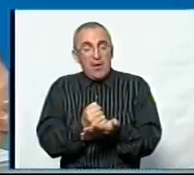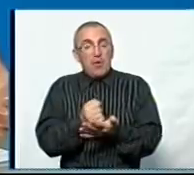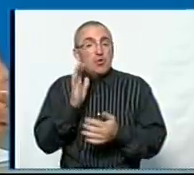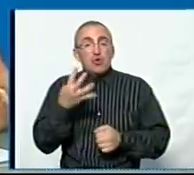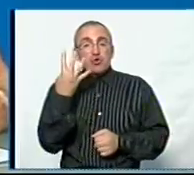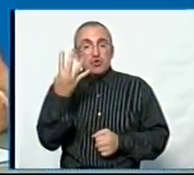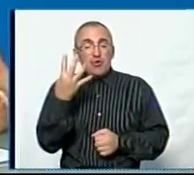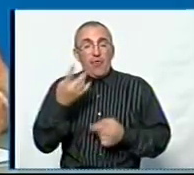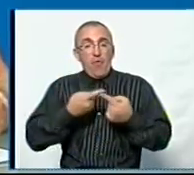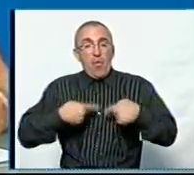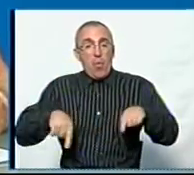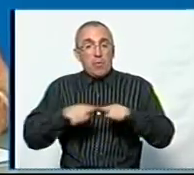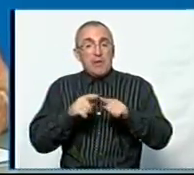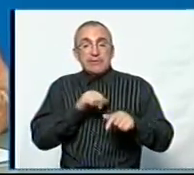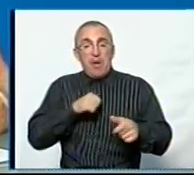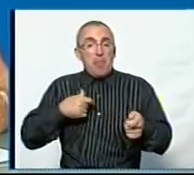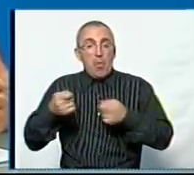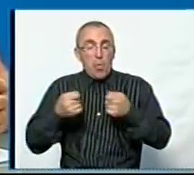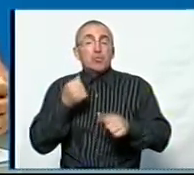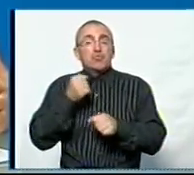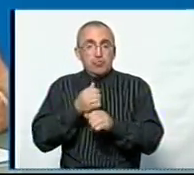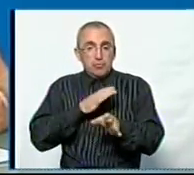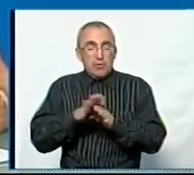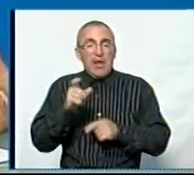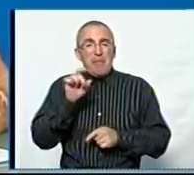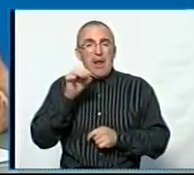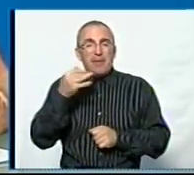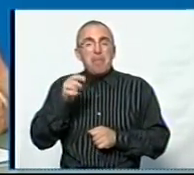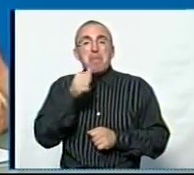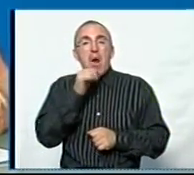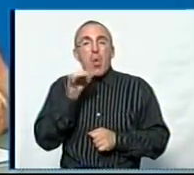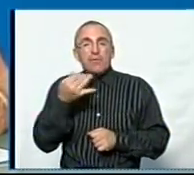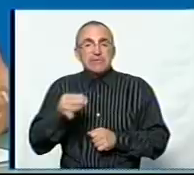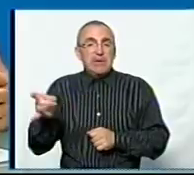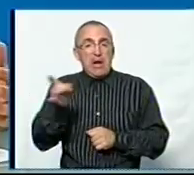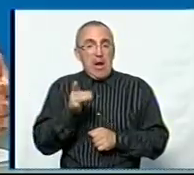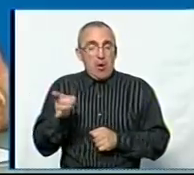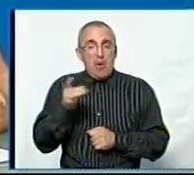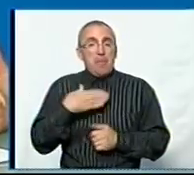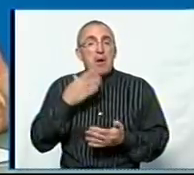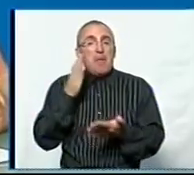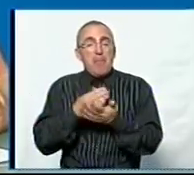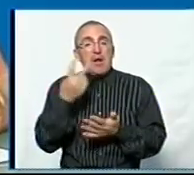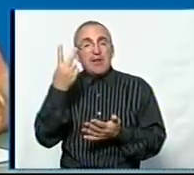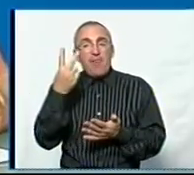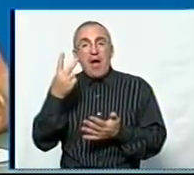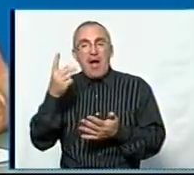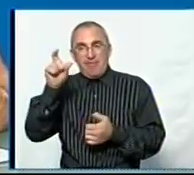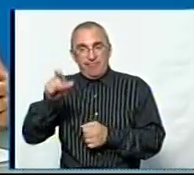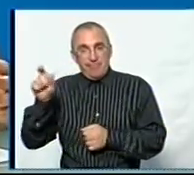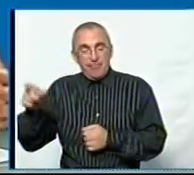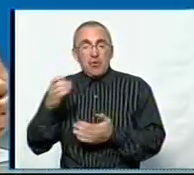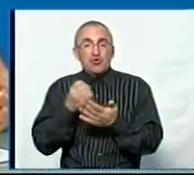чотири органи самоврядування це зробили, зокрема по Хмельівській школі Маловисківського району. Ми маємо двох претендентів,